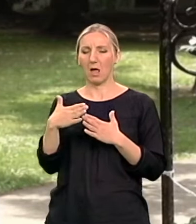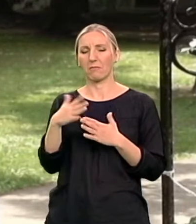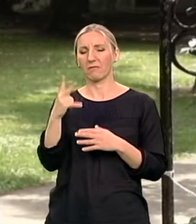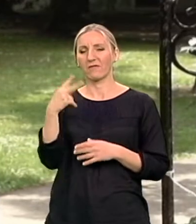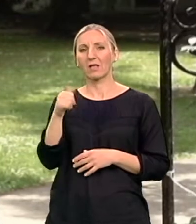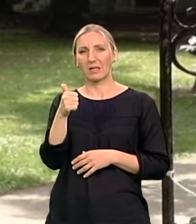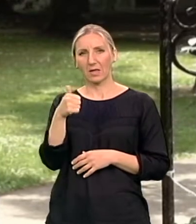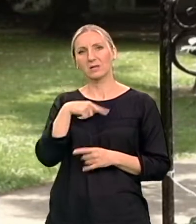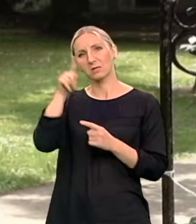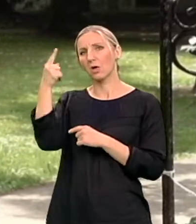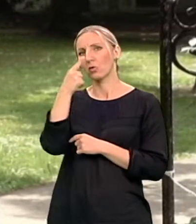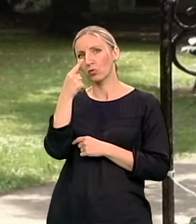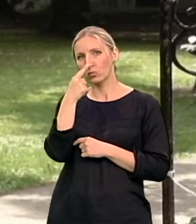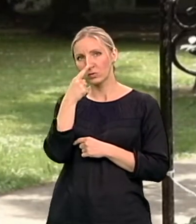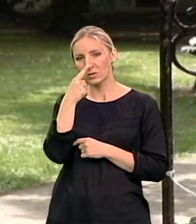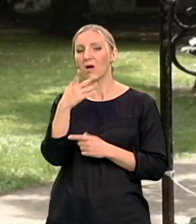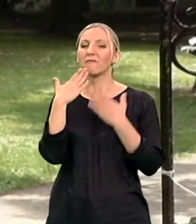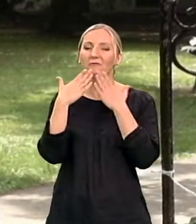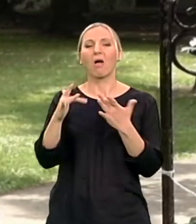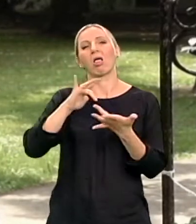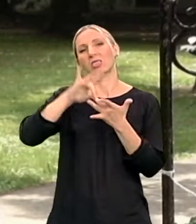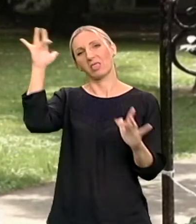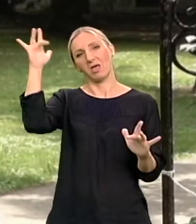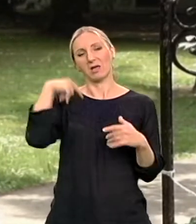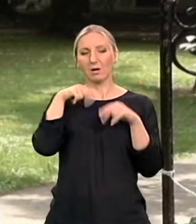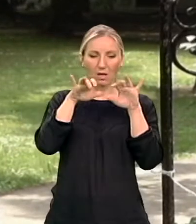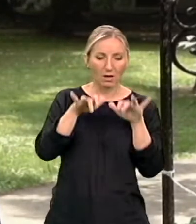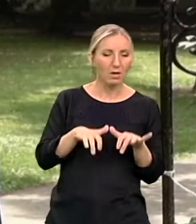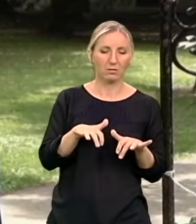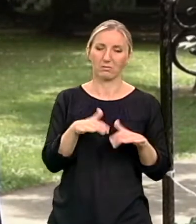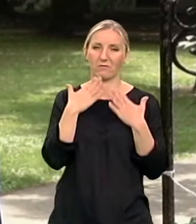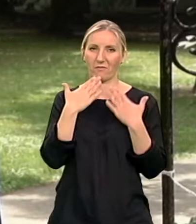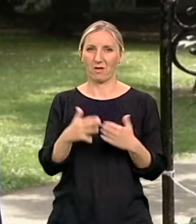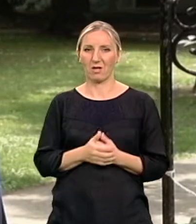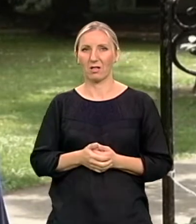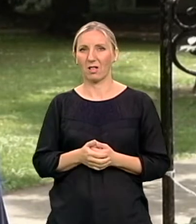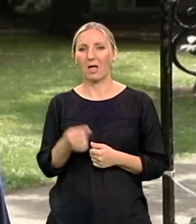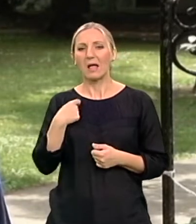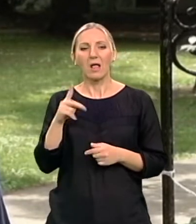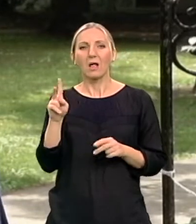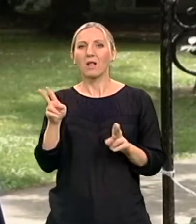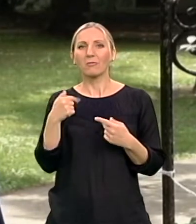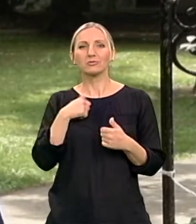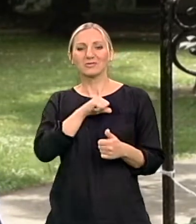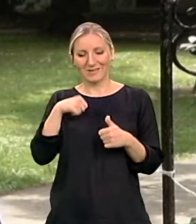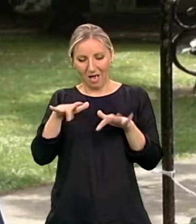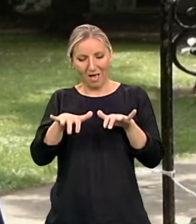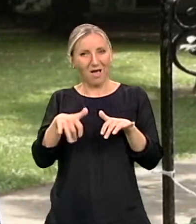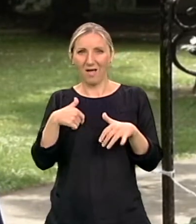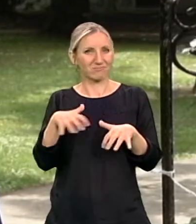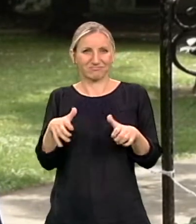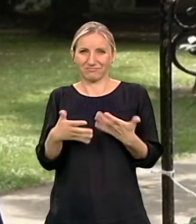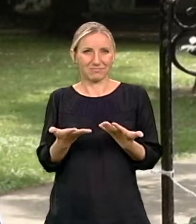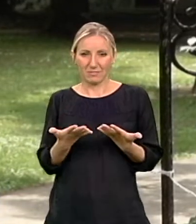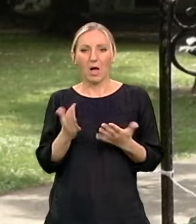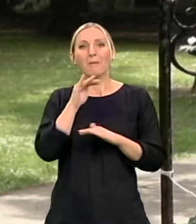Danas se zahvaljujem internetu. Najviše jer... Prvo nisam mogla samo da koristim računar ali ja ste moja porodica i moja sesta. Preko